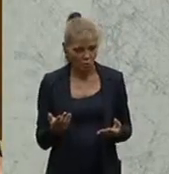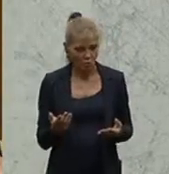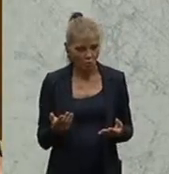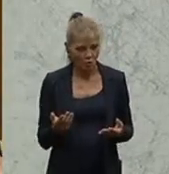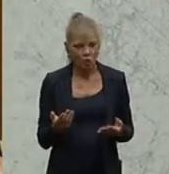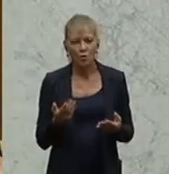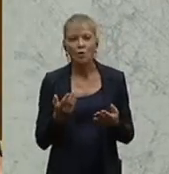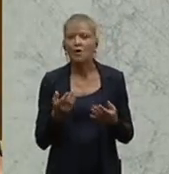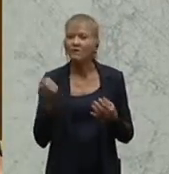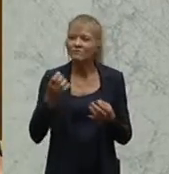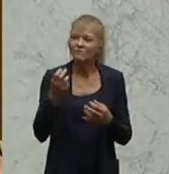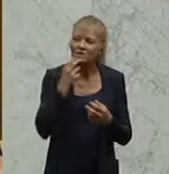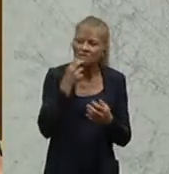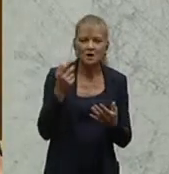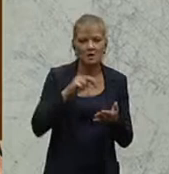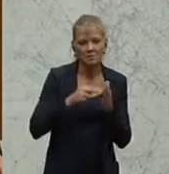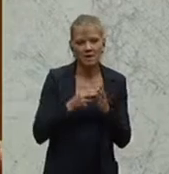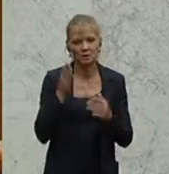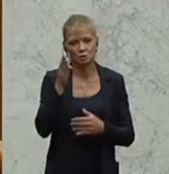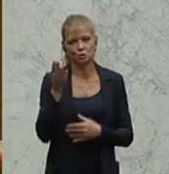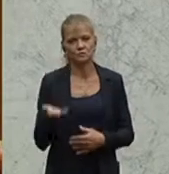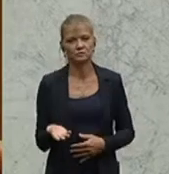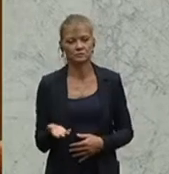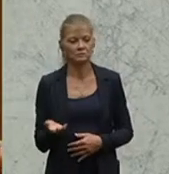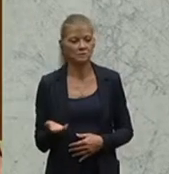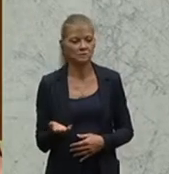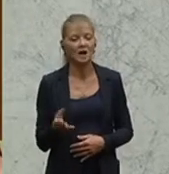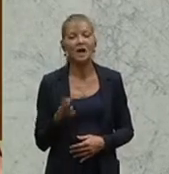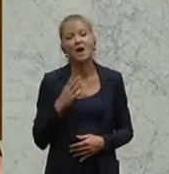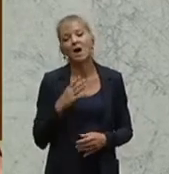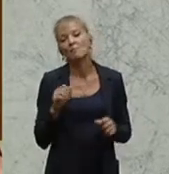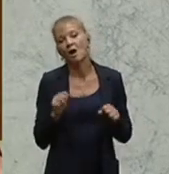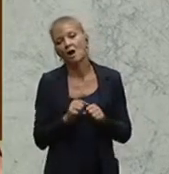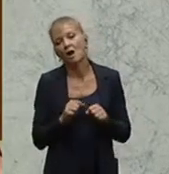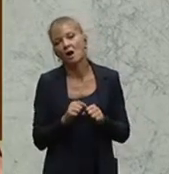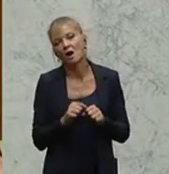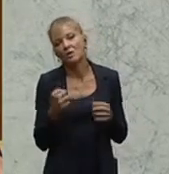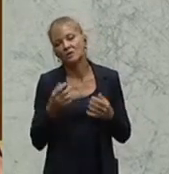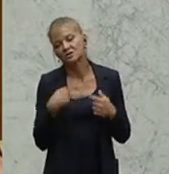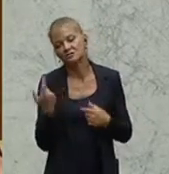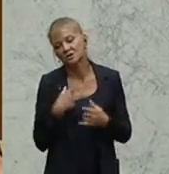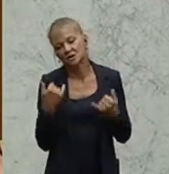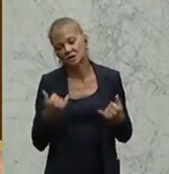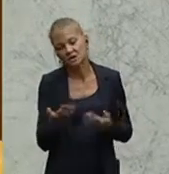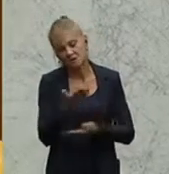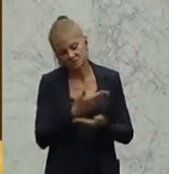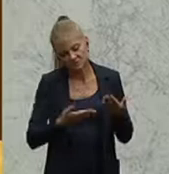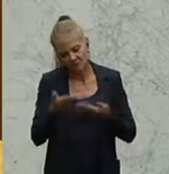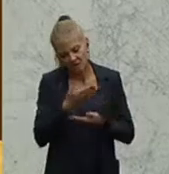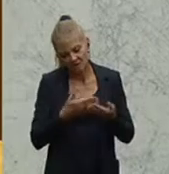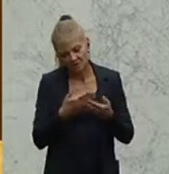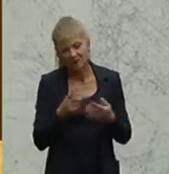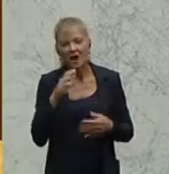Vorhaben es kommt, aber auch, dass man die, die wir jetzt ja in Verhandlungen haben, die Amtsverschwiegenheit